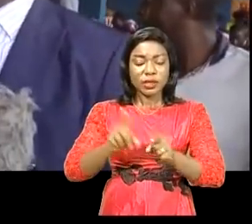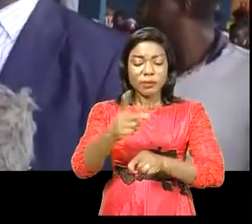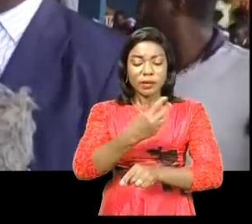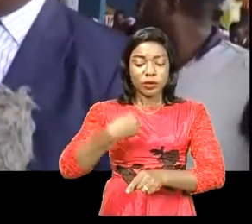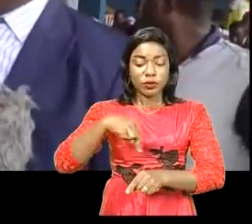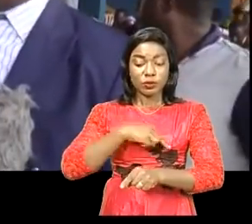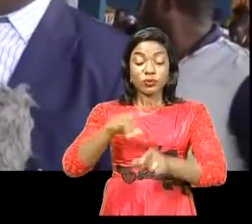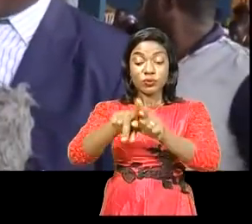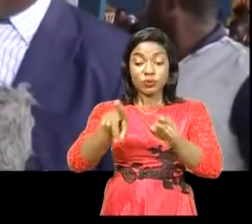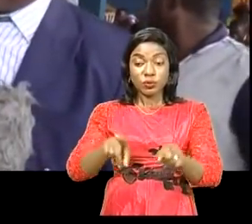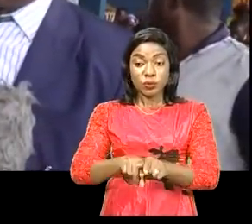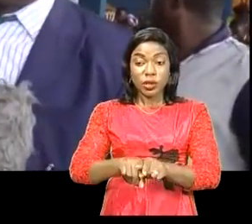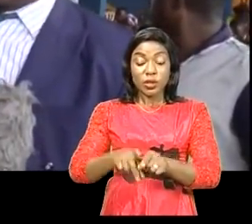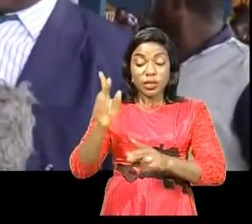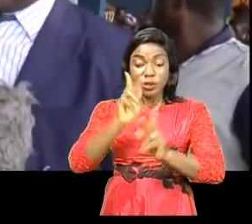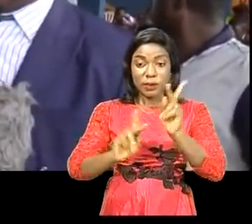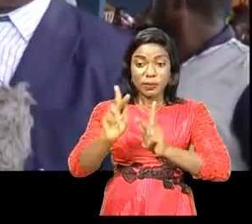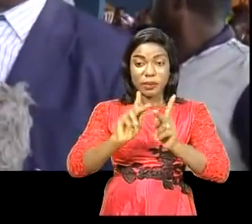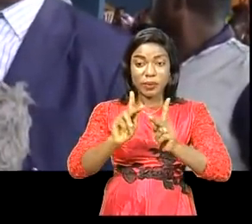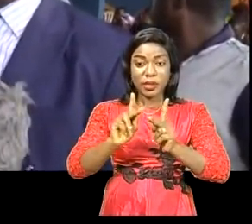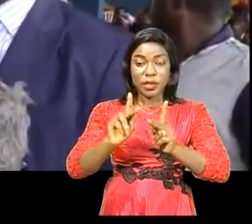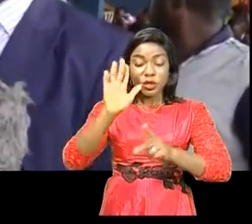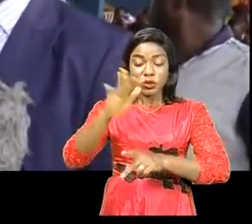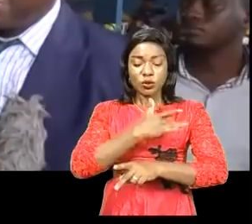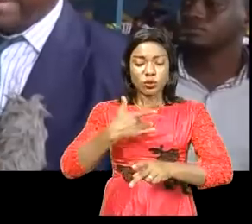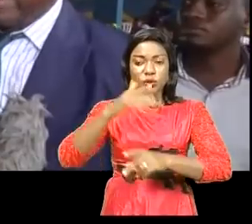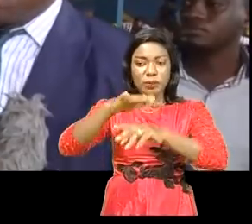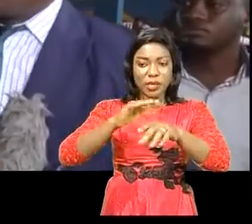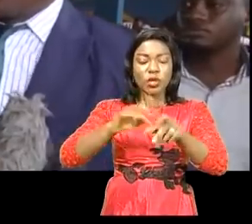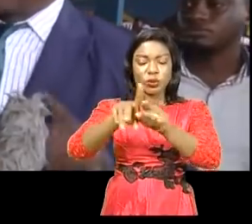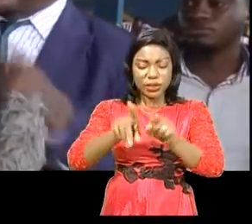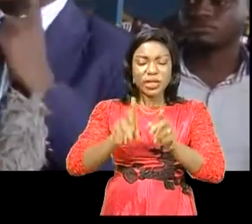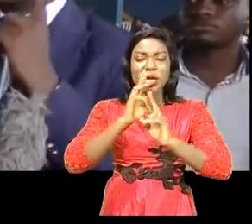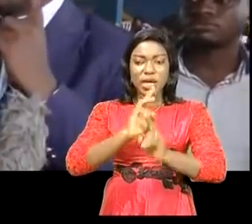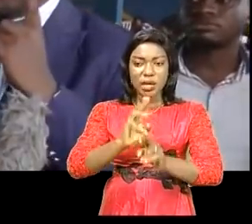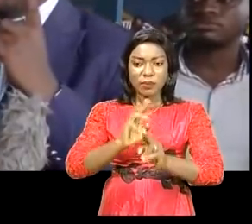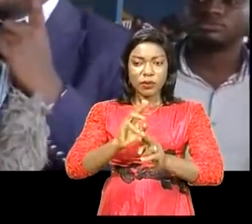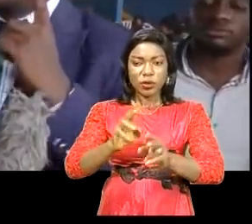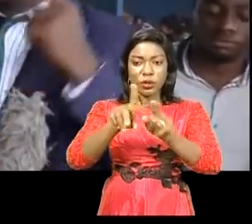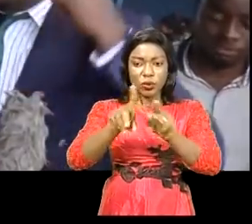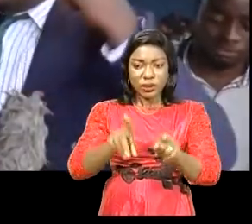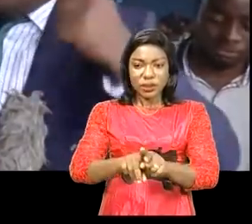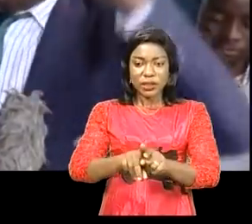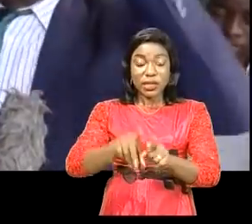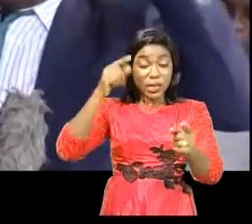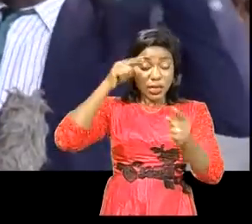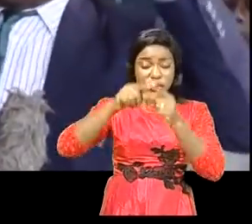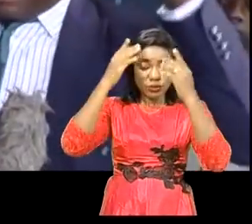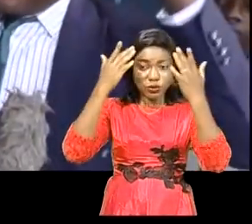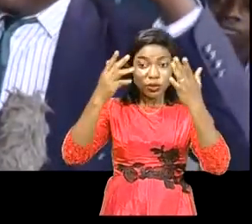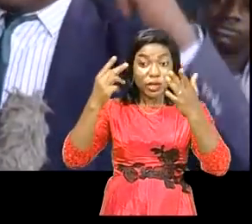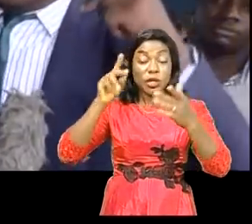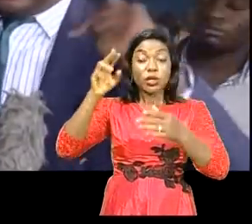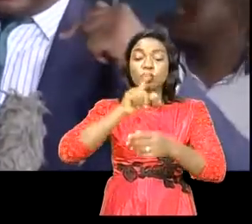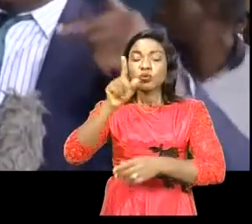Et nous serons le peuple sur qui son nom sera invoqué. Et nous voulons que cette nation, Dieu soit le